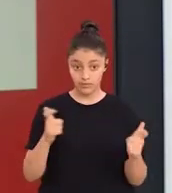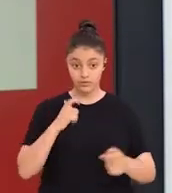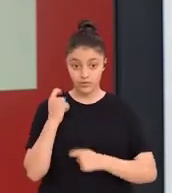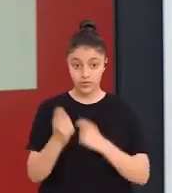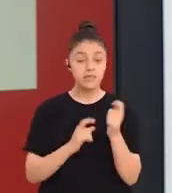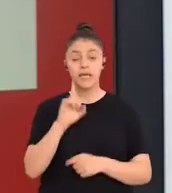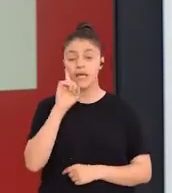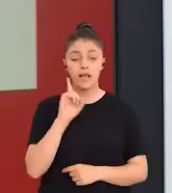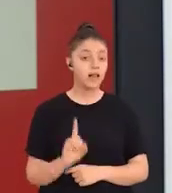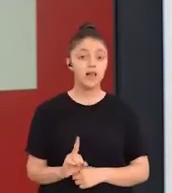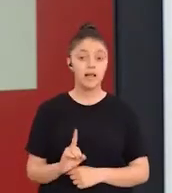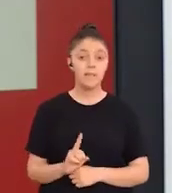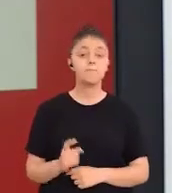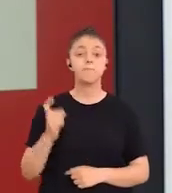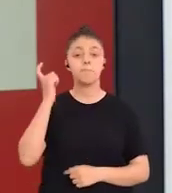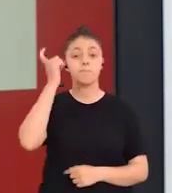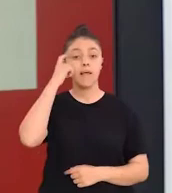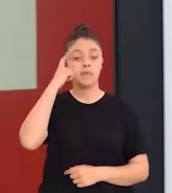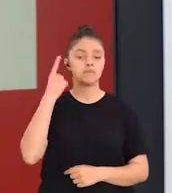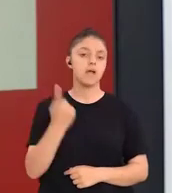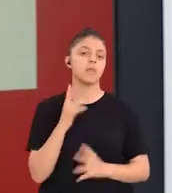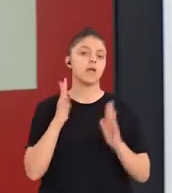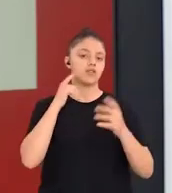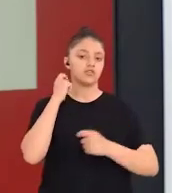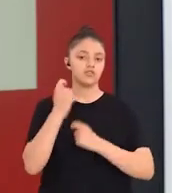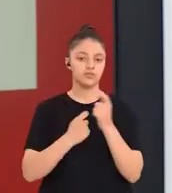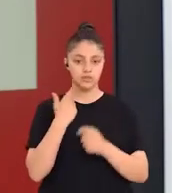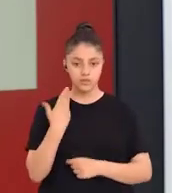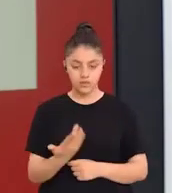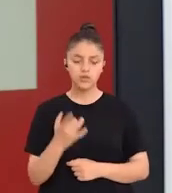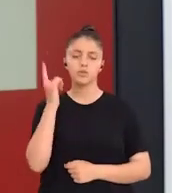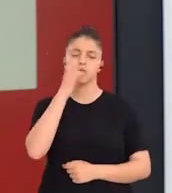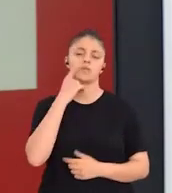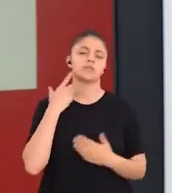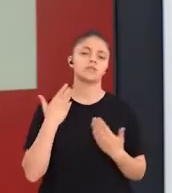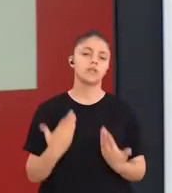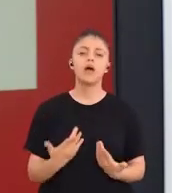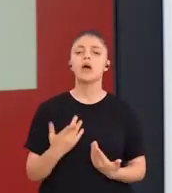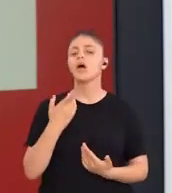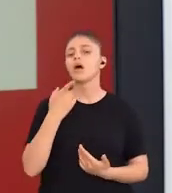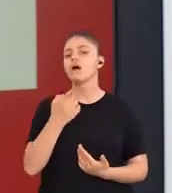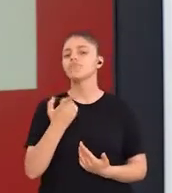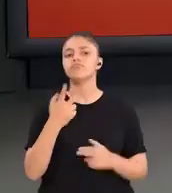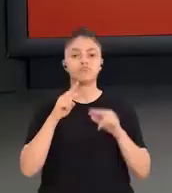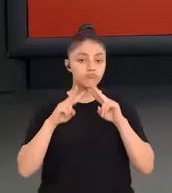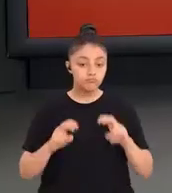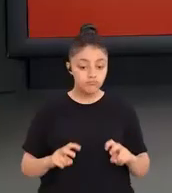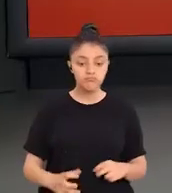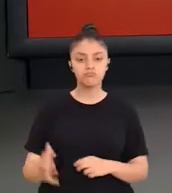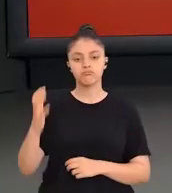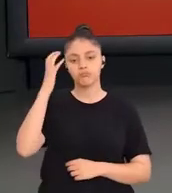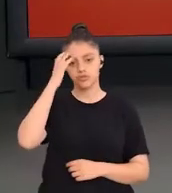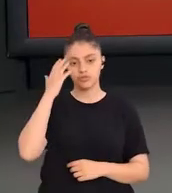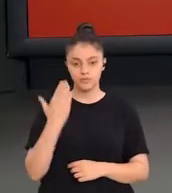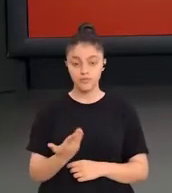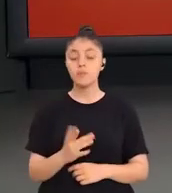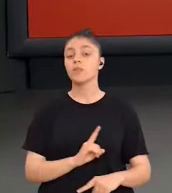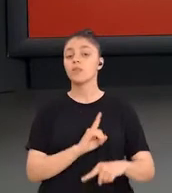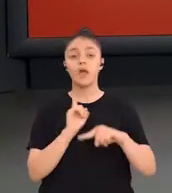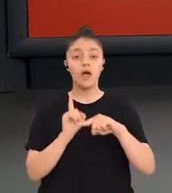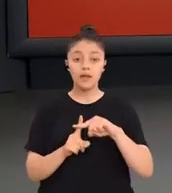geliştirilmesi öncelikle bilimsel bir etkinliktir ve dolayısıyla araştırmaya dayalıdır.